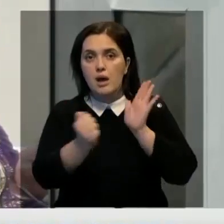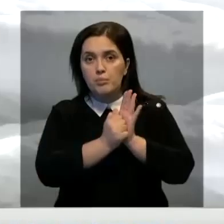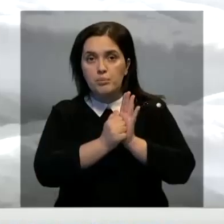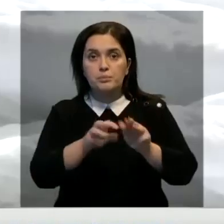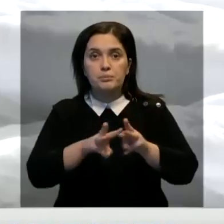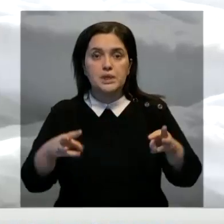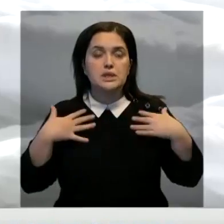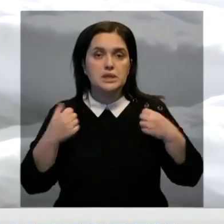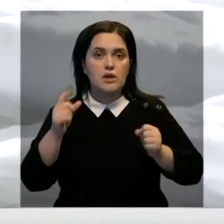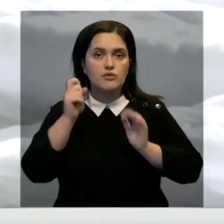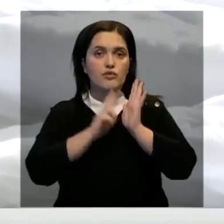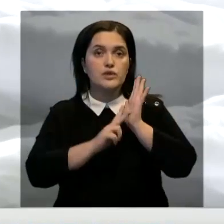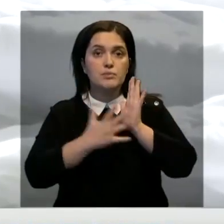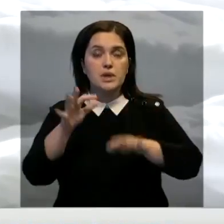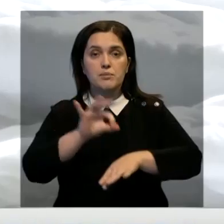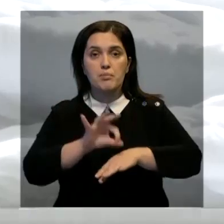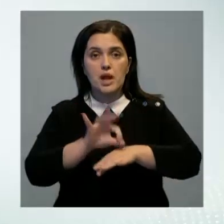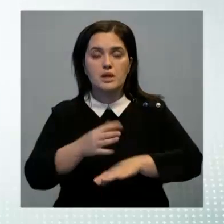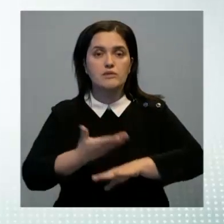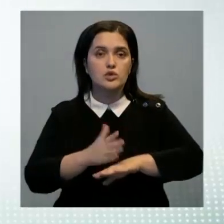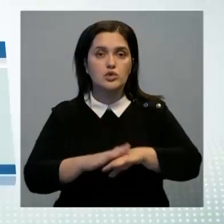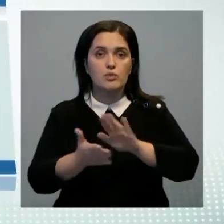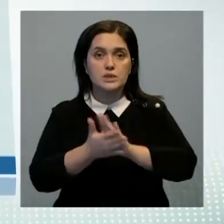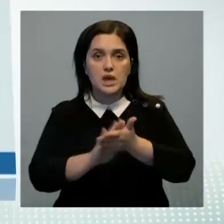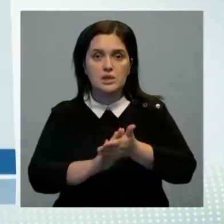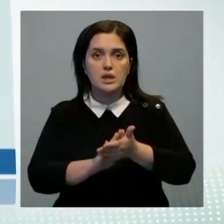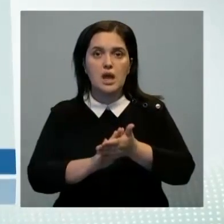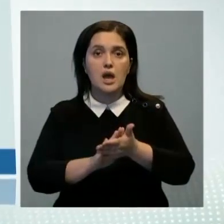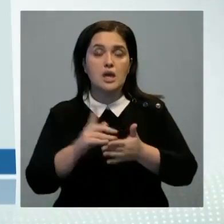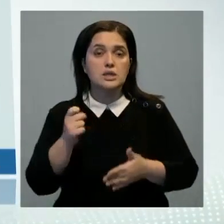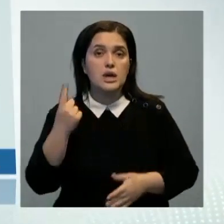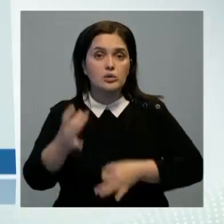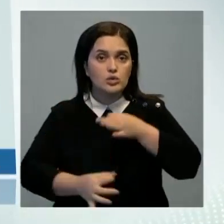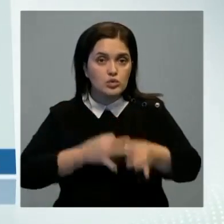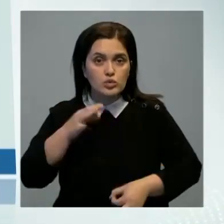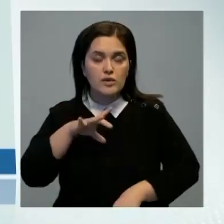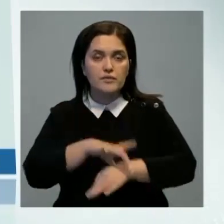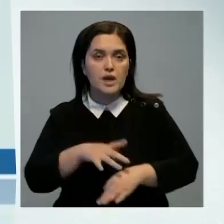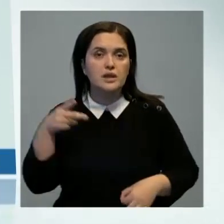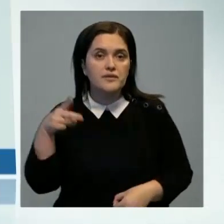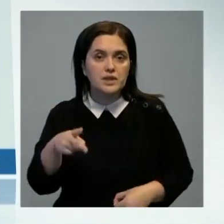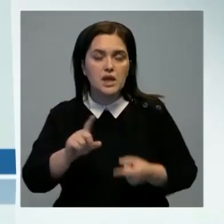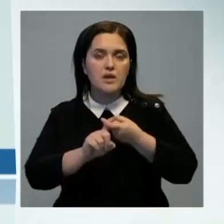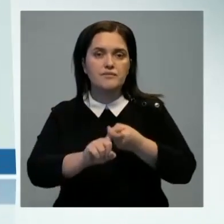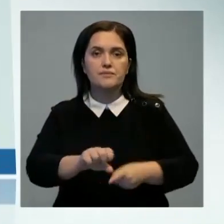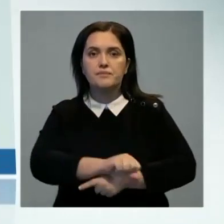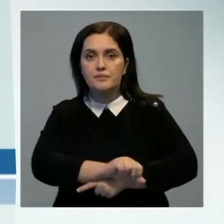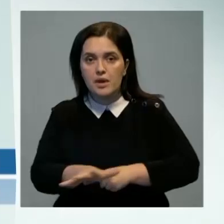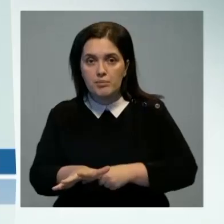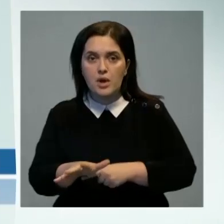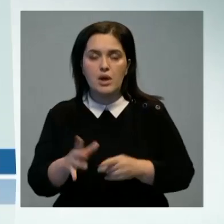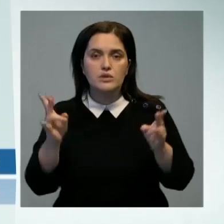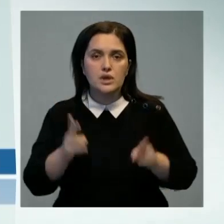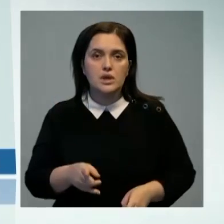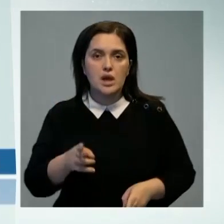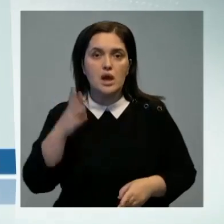185 больных ковидом находятся в тяжелом состоянии. За минувшие сутки медики выявили еще почти 2000 инфицированных. Больше всего